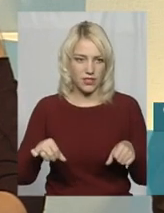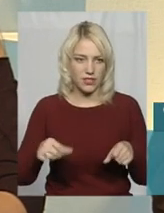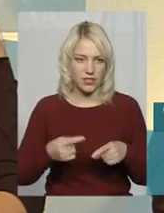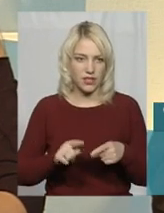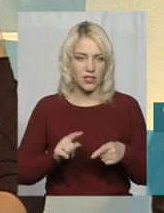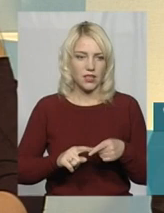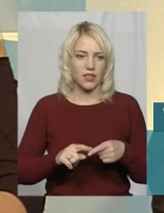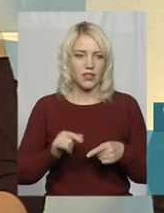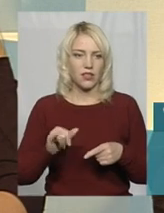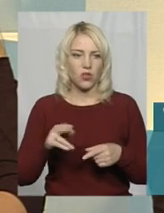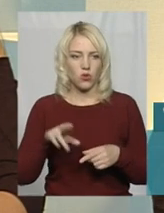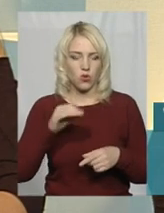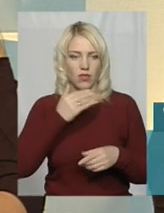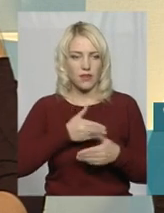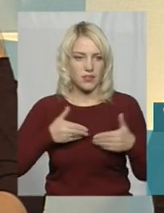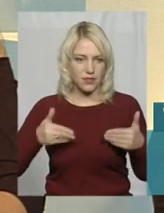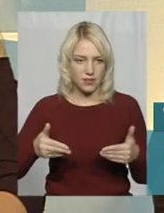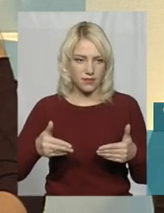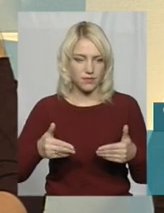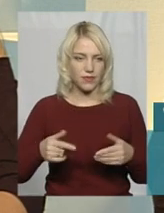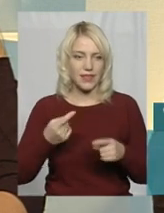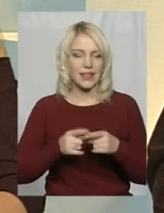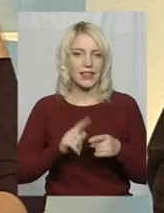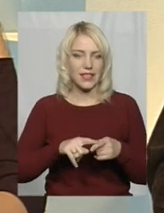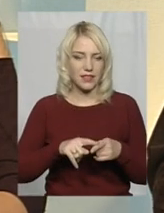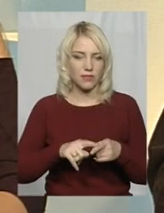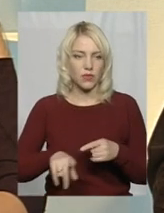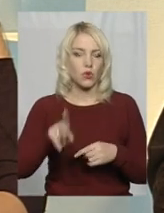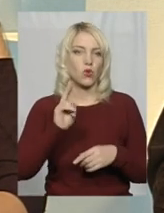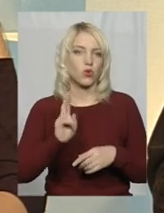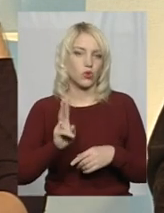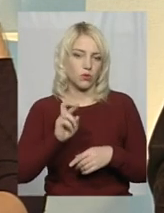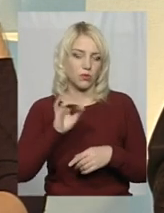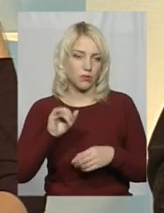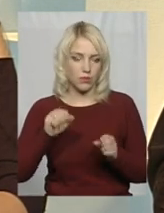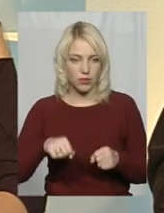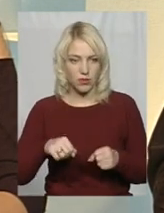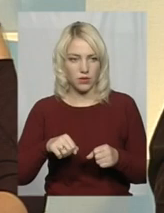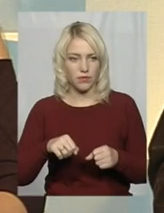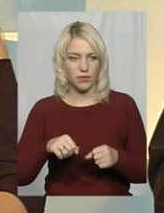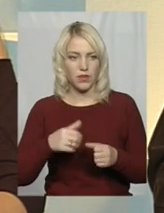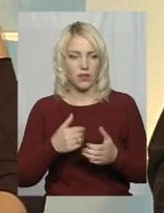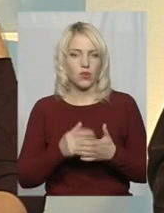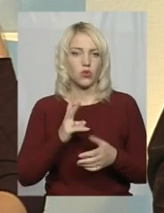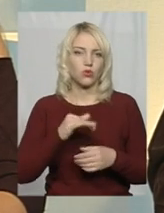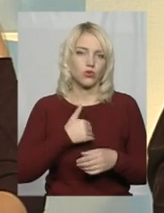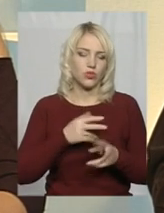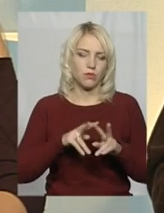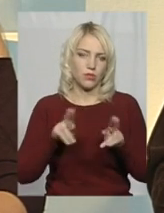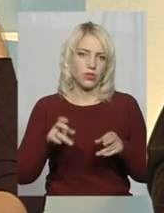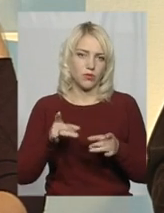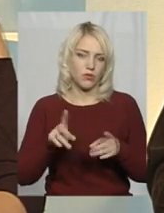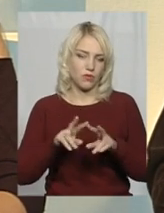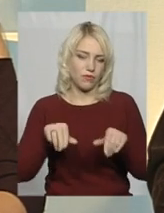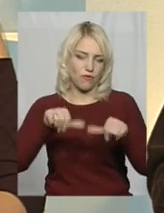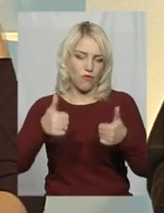залучити до нас тих, хто хоче подібного саме такого